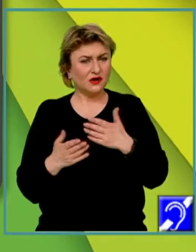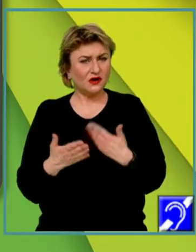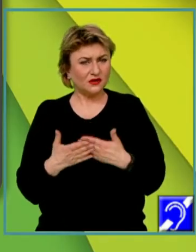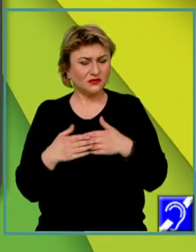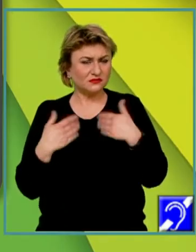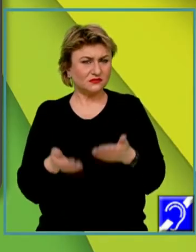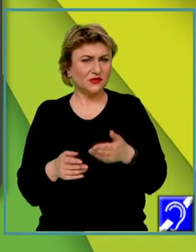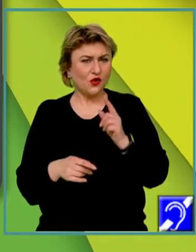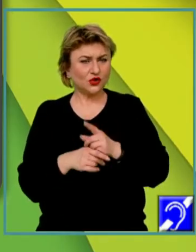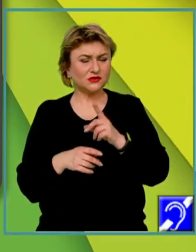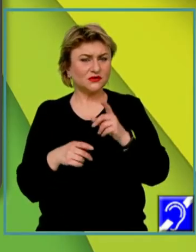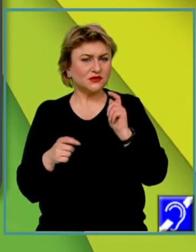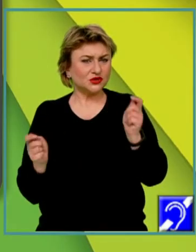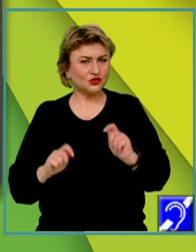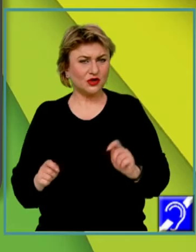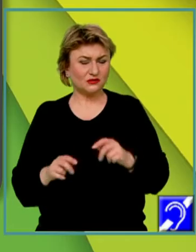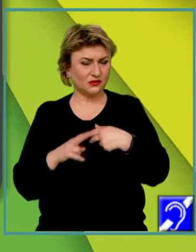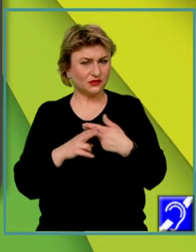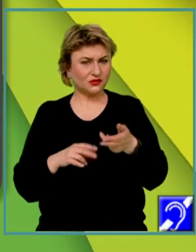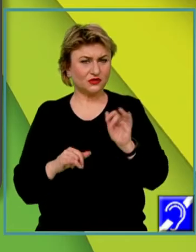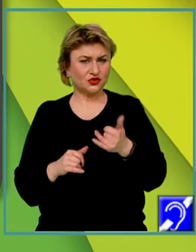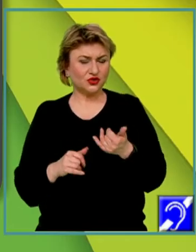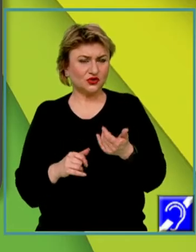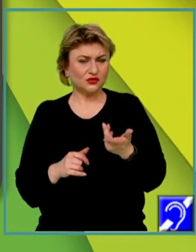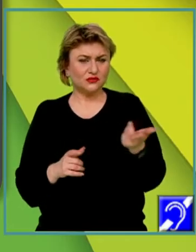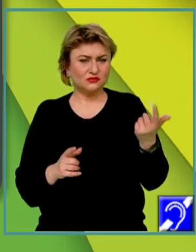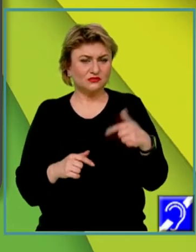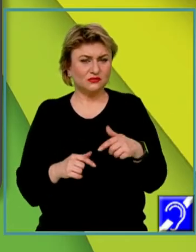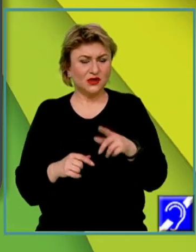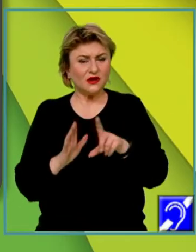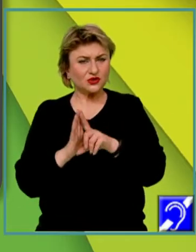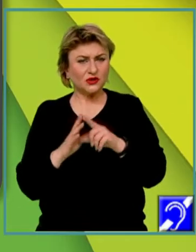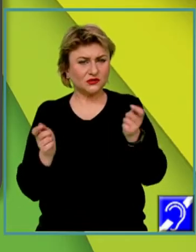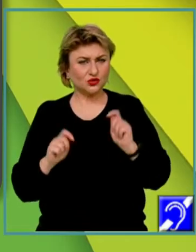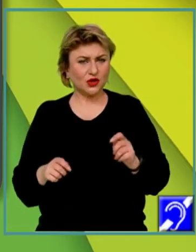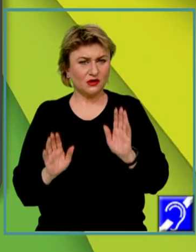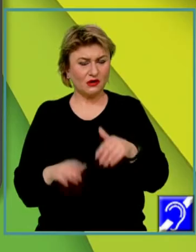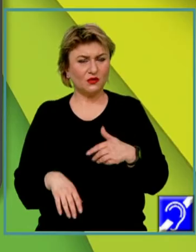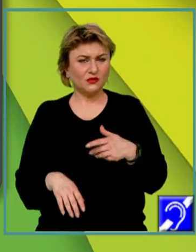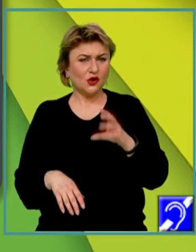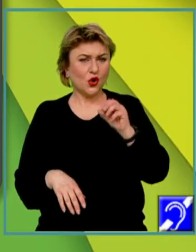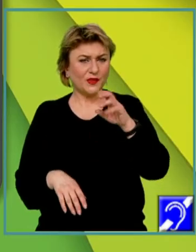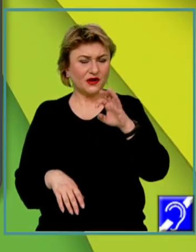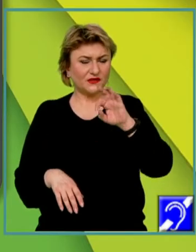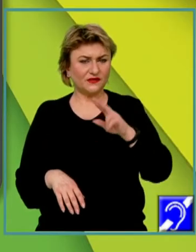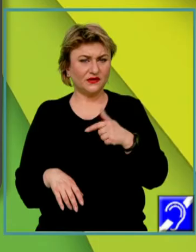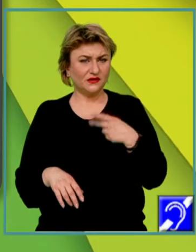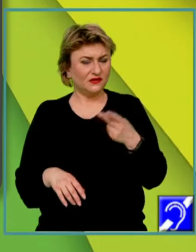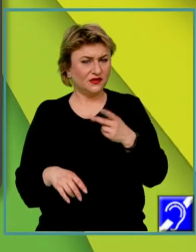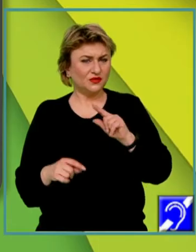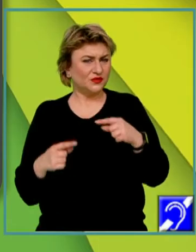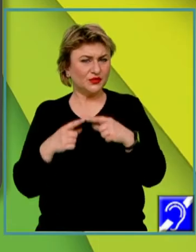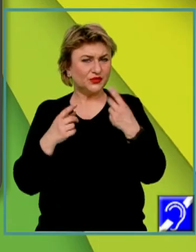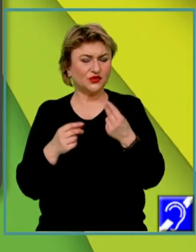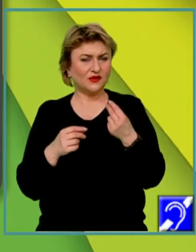un anumit tip de ordine socială, cea naturală, firească, umană. Legile sociale au o existență obiectivă, ele nu se confundă cu